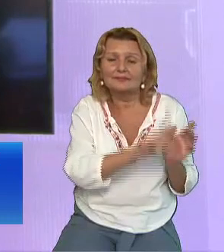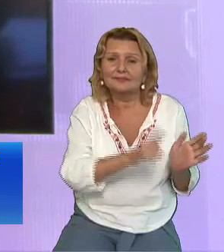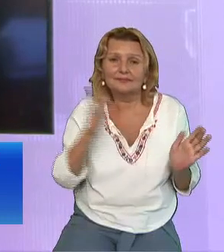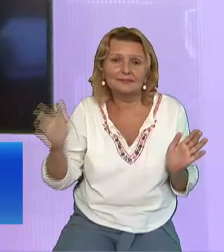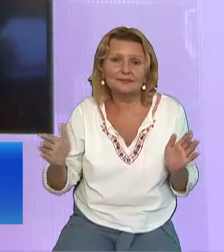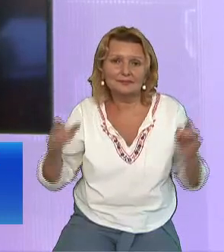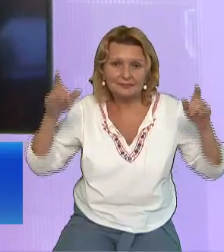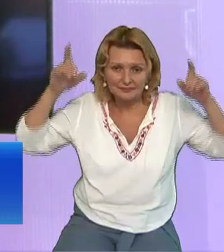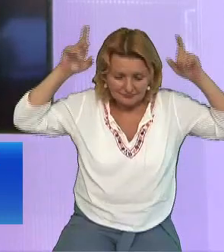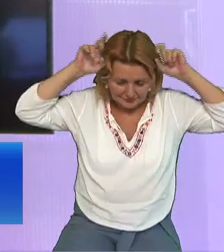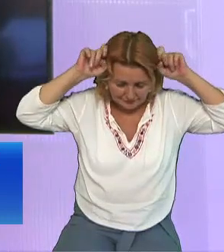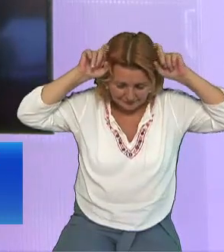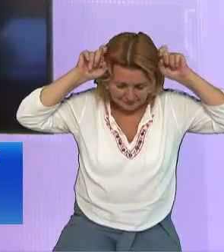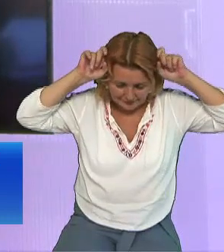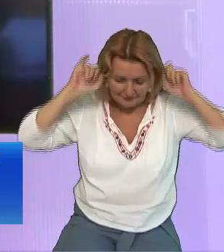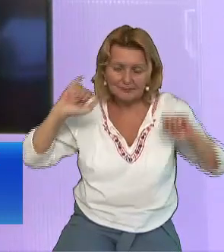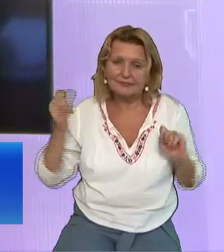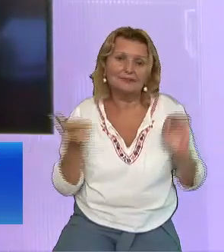Aceasta este deosebirea între Iisus și satană